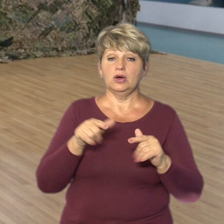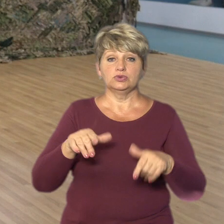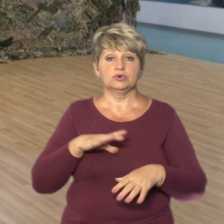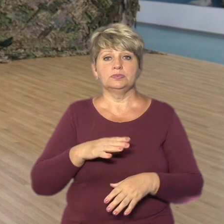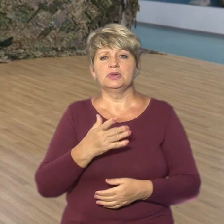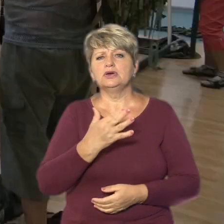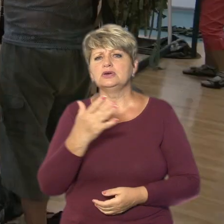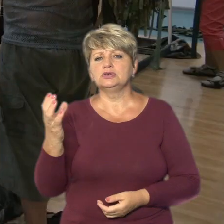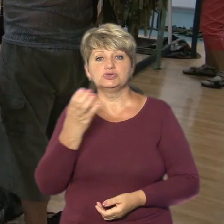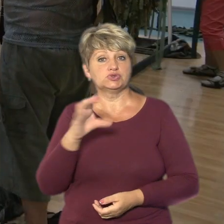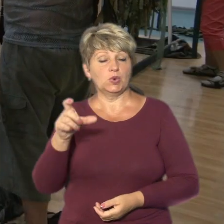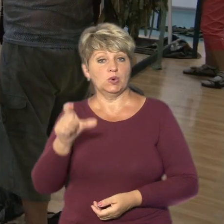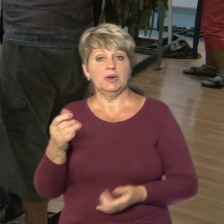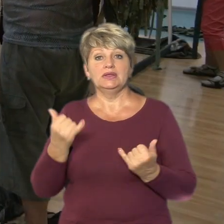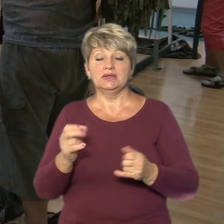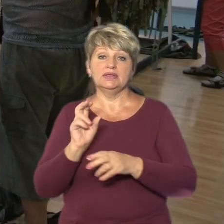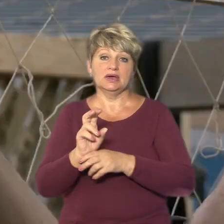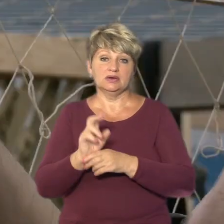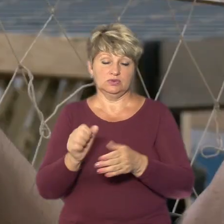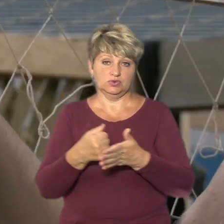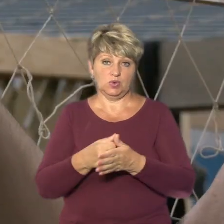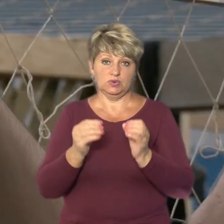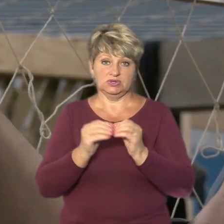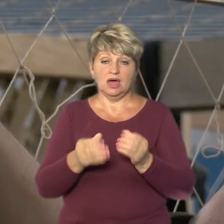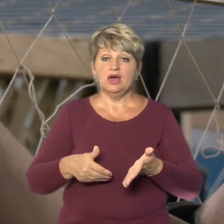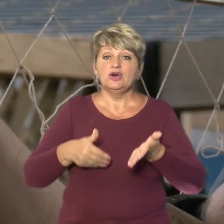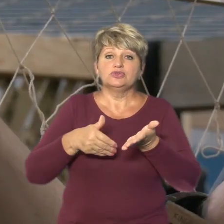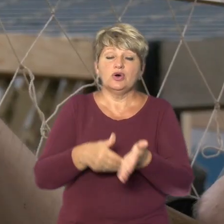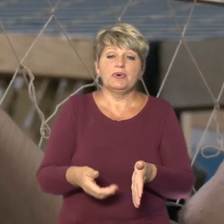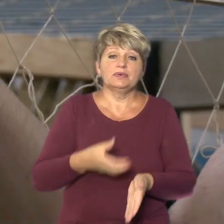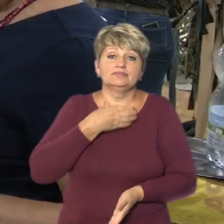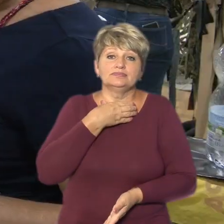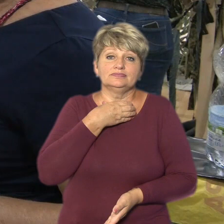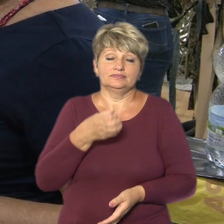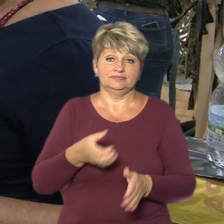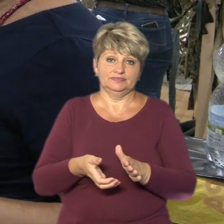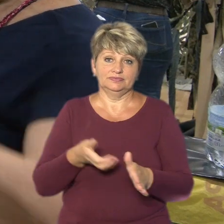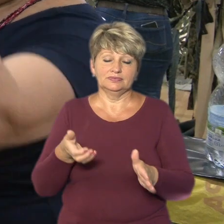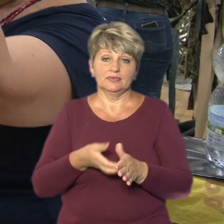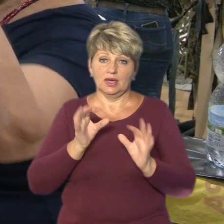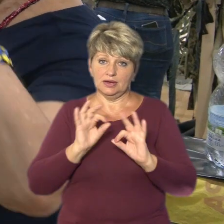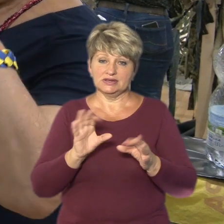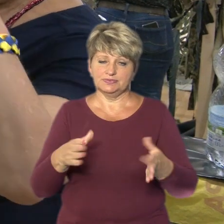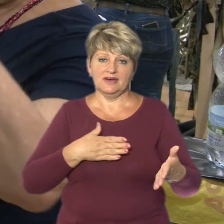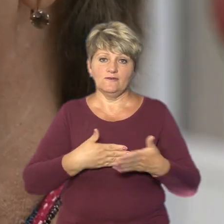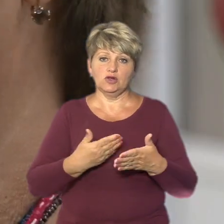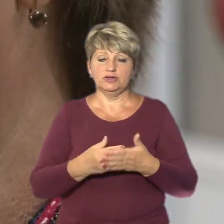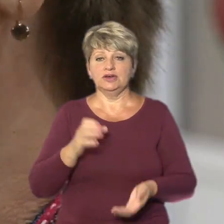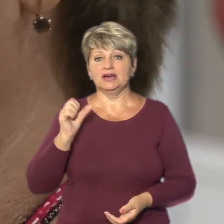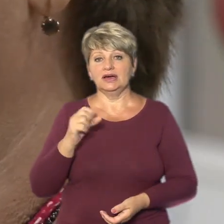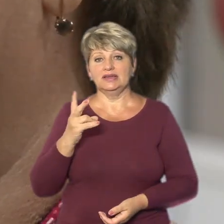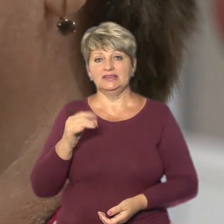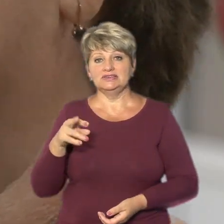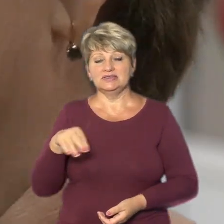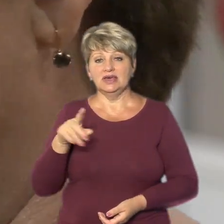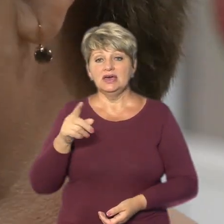було декілька сотень людей. Нині ходить до десяти. Допомоги катастрофічно бракує, розповідає волонтерка Лариса Анісімова. Вона в